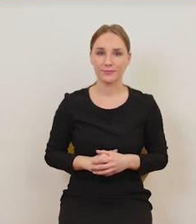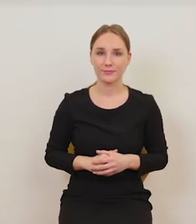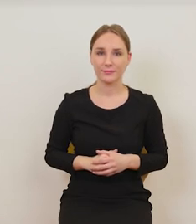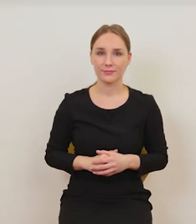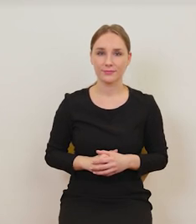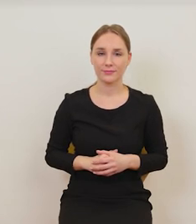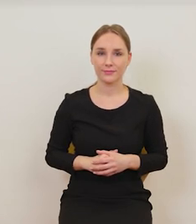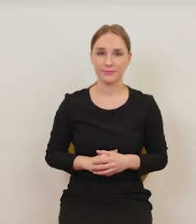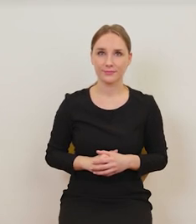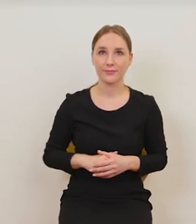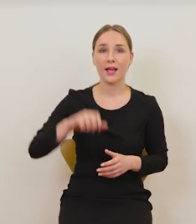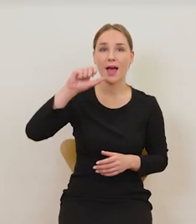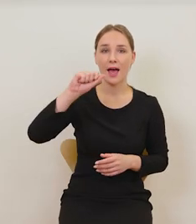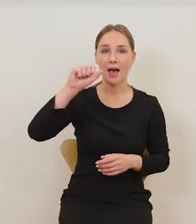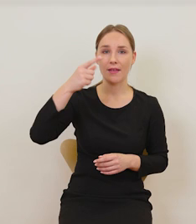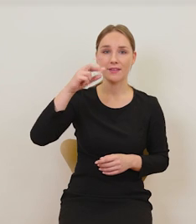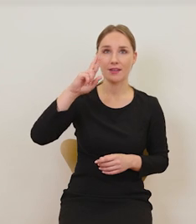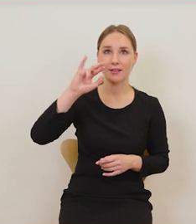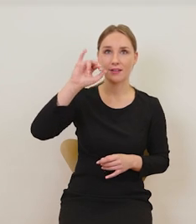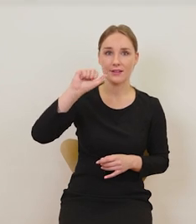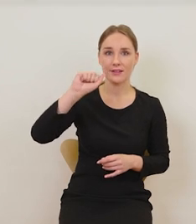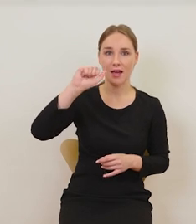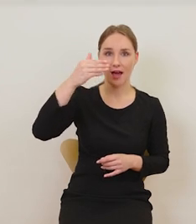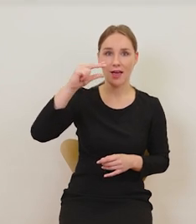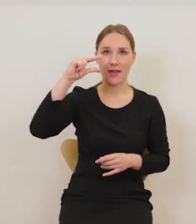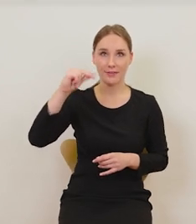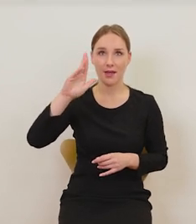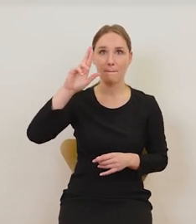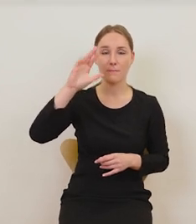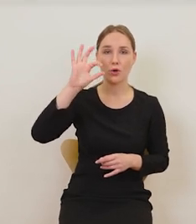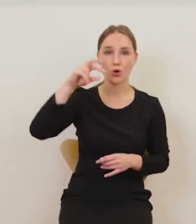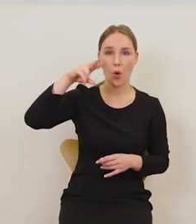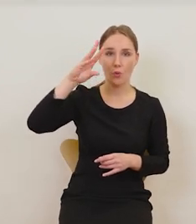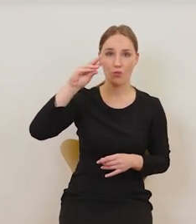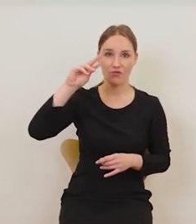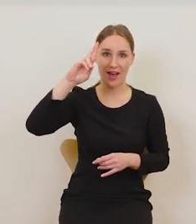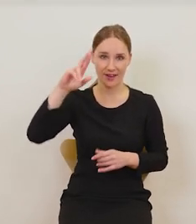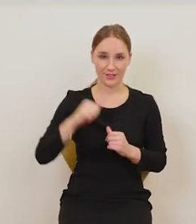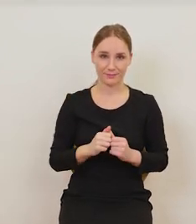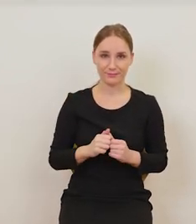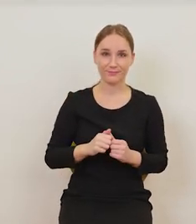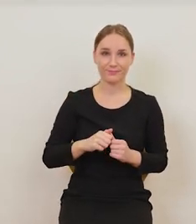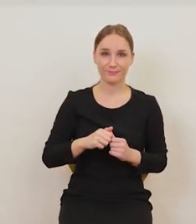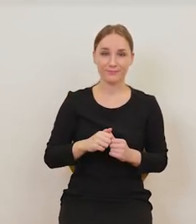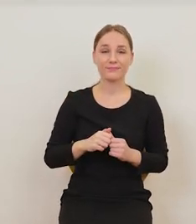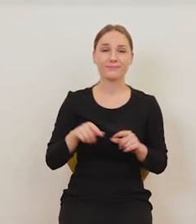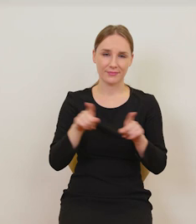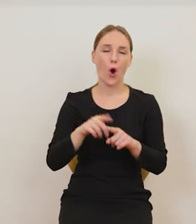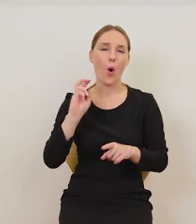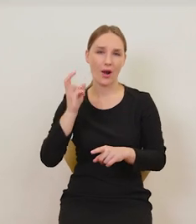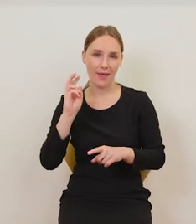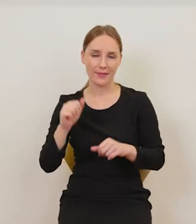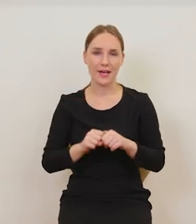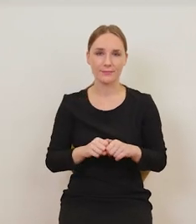Adrian Bruver, znowu Holender, gorzki łyk. Mamy tutaj mężczyznę w takiej